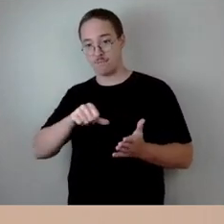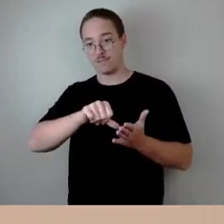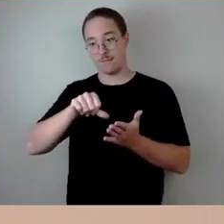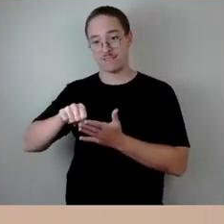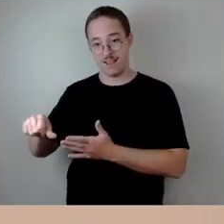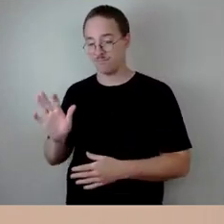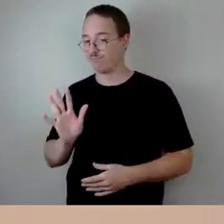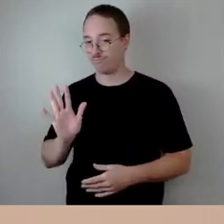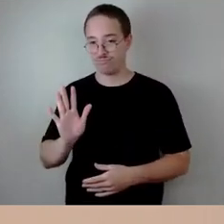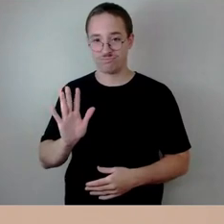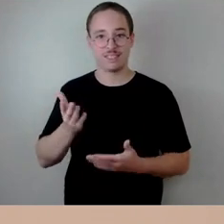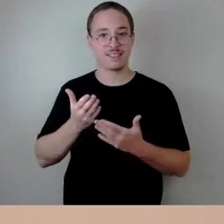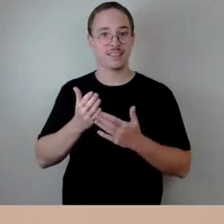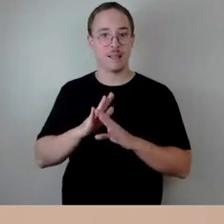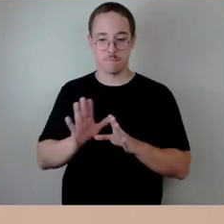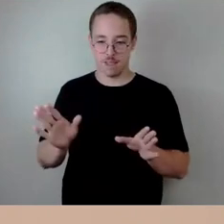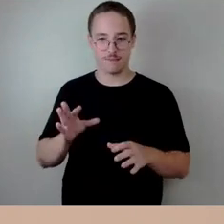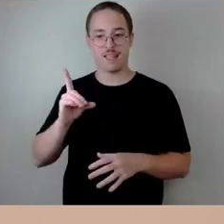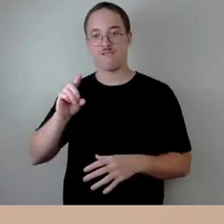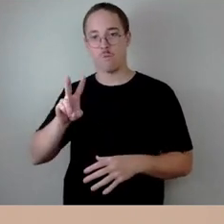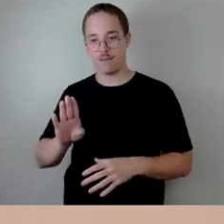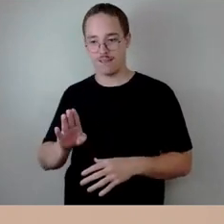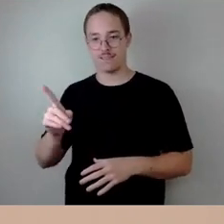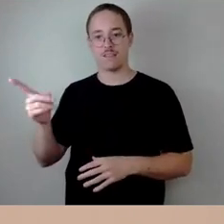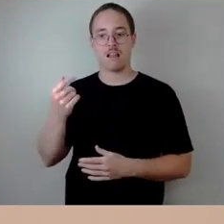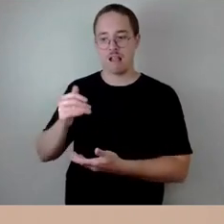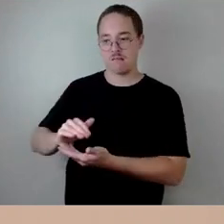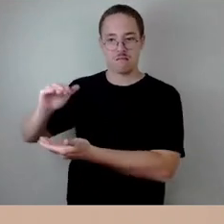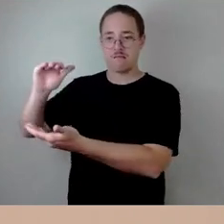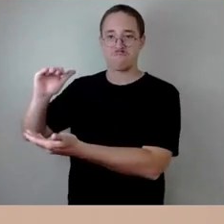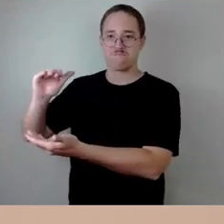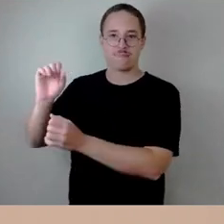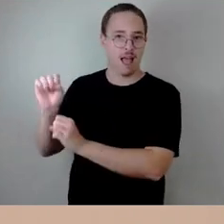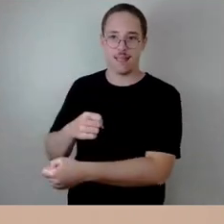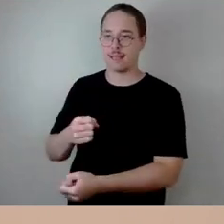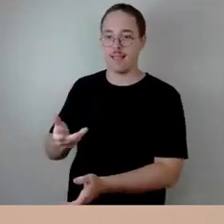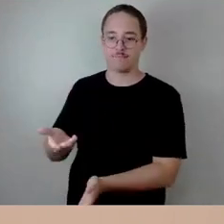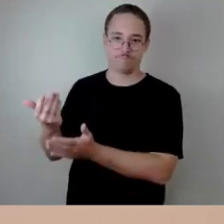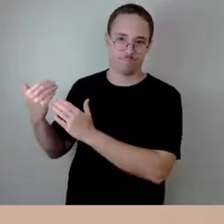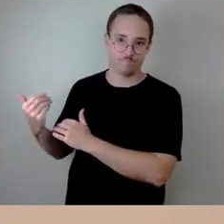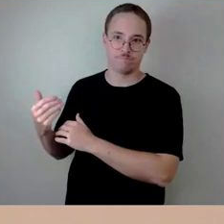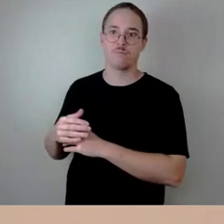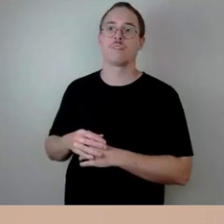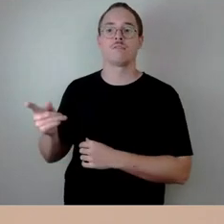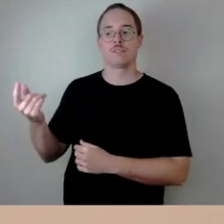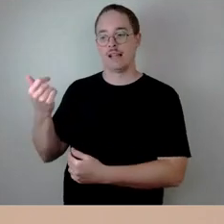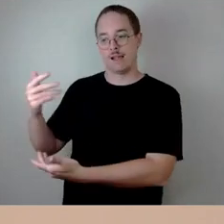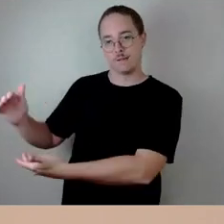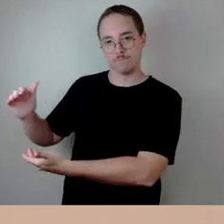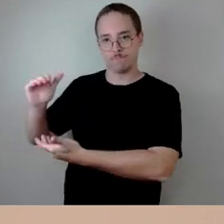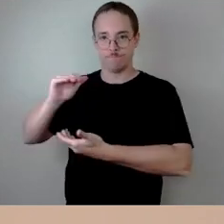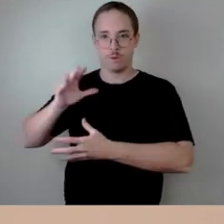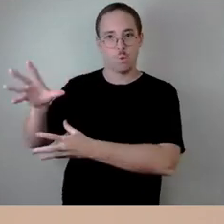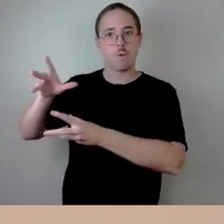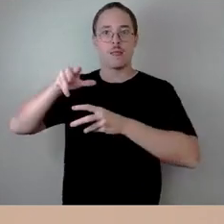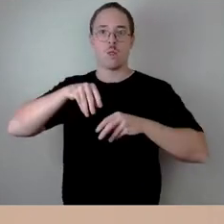hat diese Gelder nicht aufbringen können, sondern wir haben die DVB-Gelder übernommen und zahlen damit